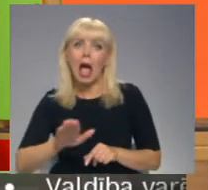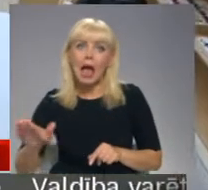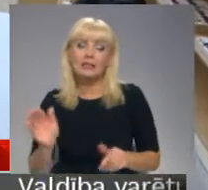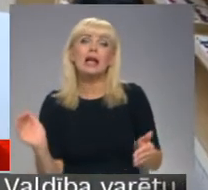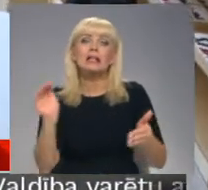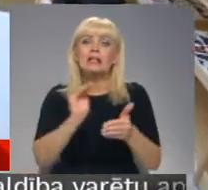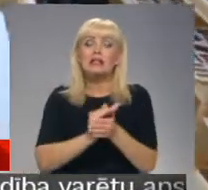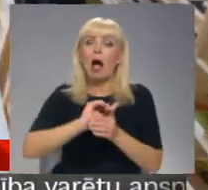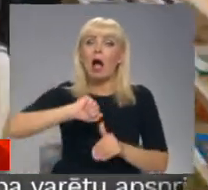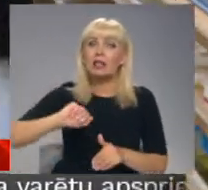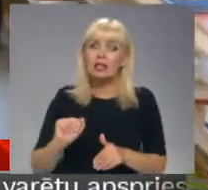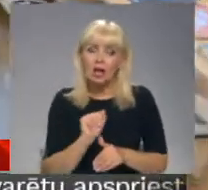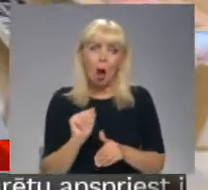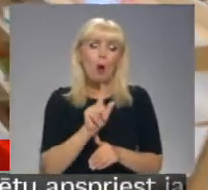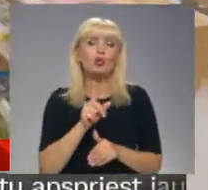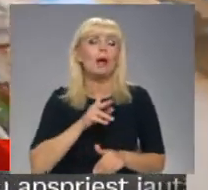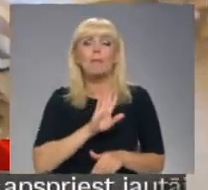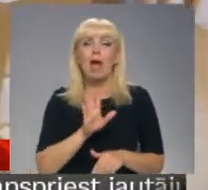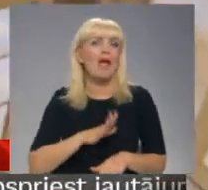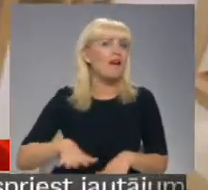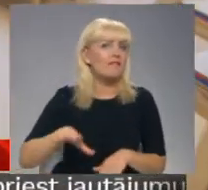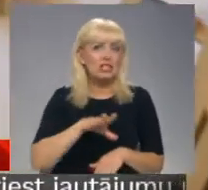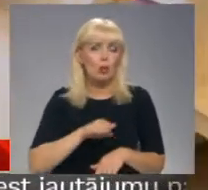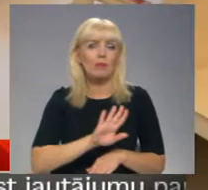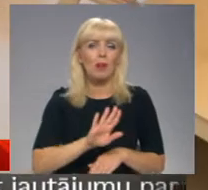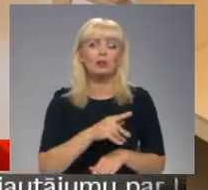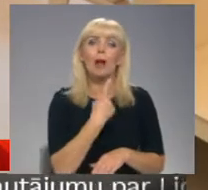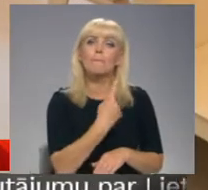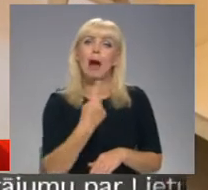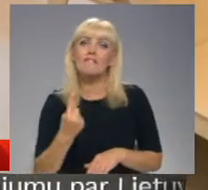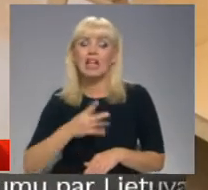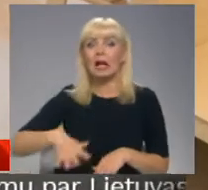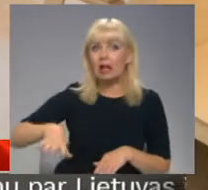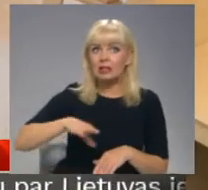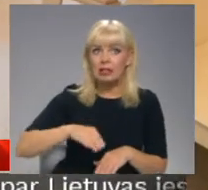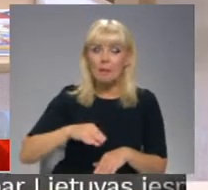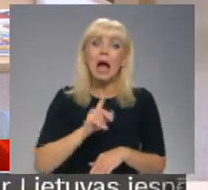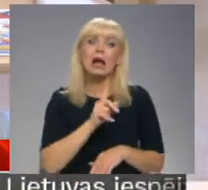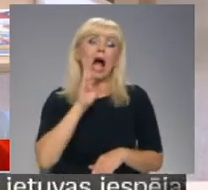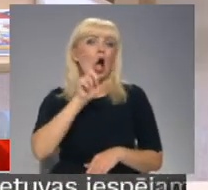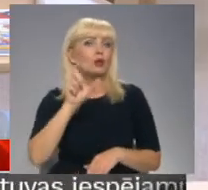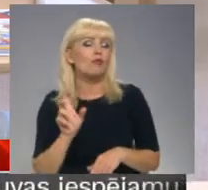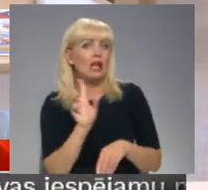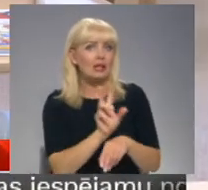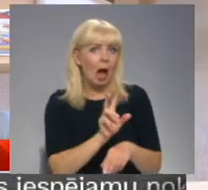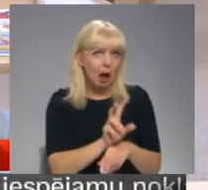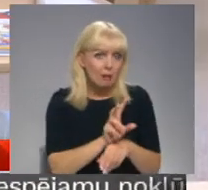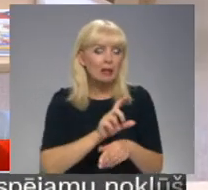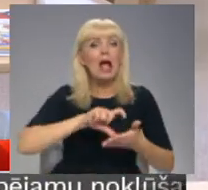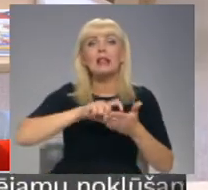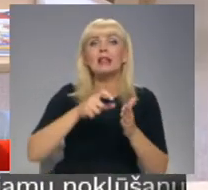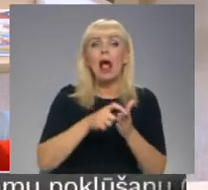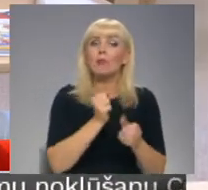sapazīšanās šoreiz notiks ne visiem kopā, bet pa vienai ģimenei. Pēc katra vecāko apmeklējuma telpas plānots dezinficēt.